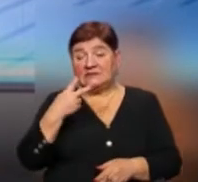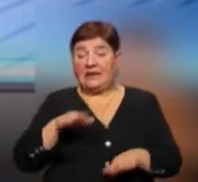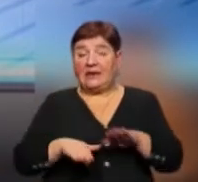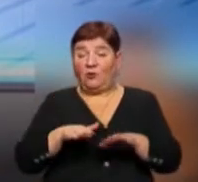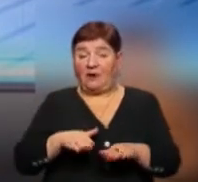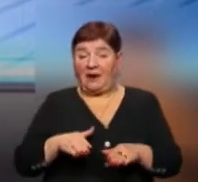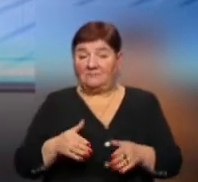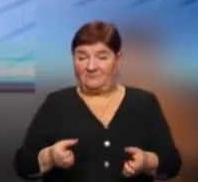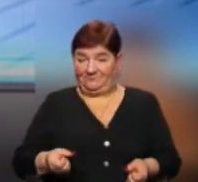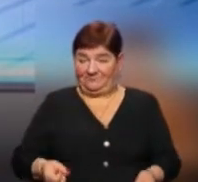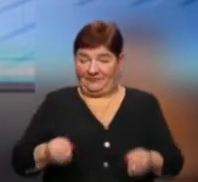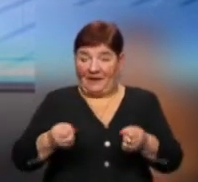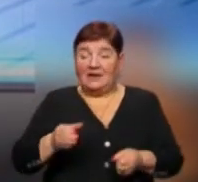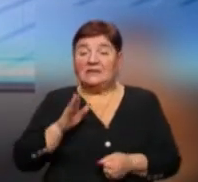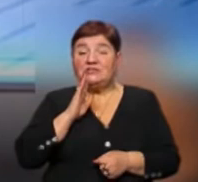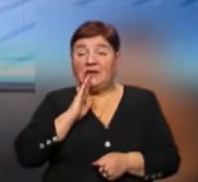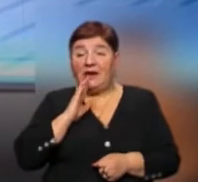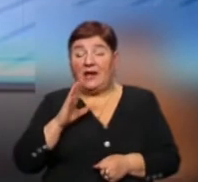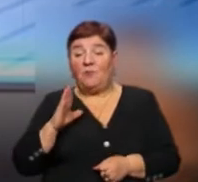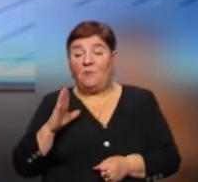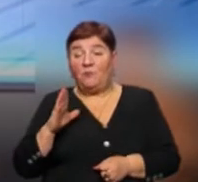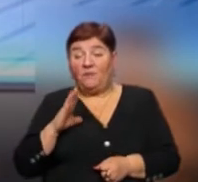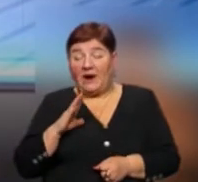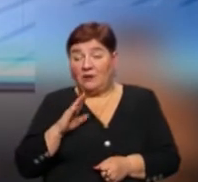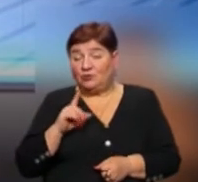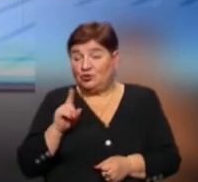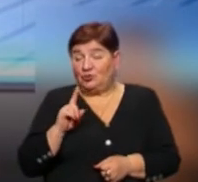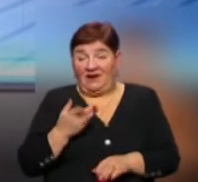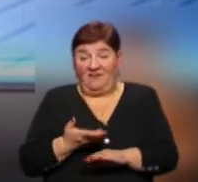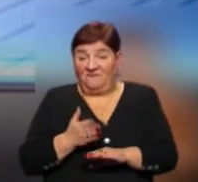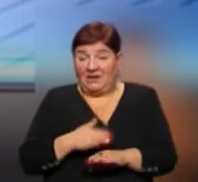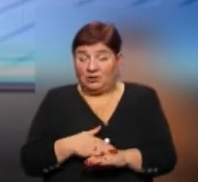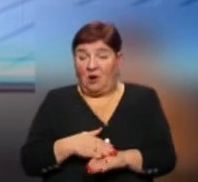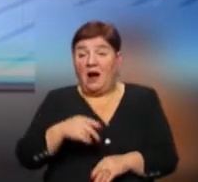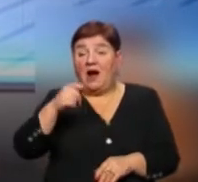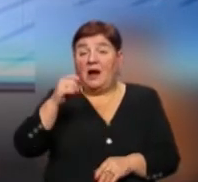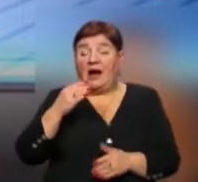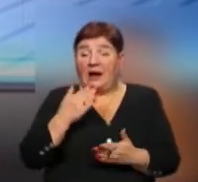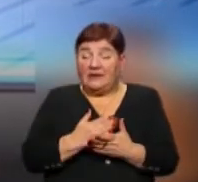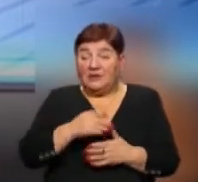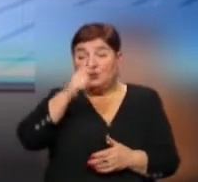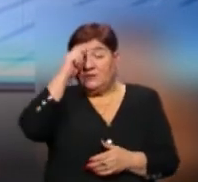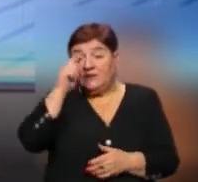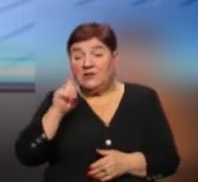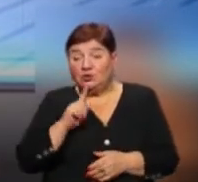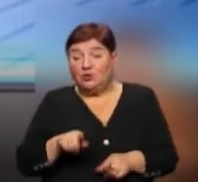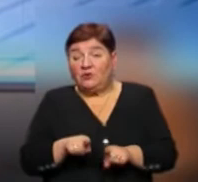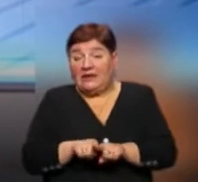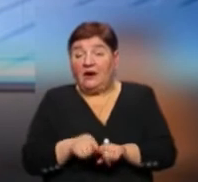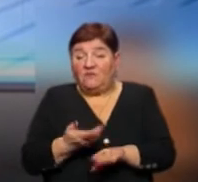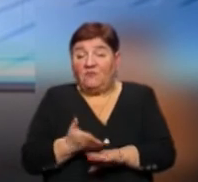ваги. У нас жінки бувають, яким це далеко не важко, і бувають чоловік, яким це важко. Так що, практично,